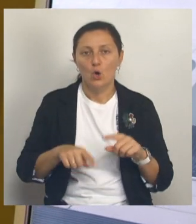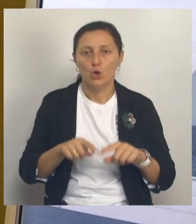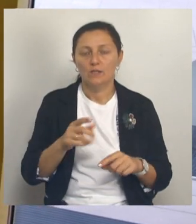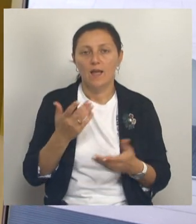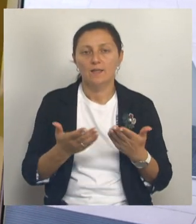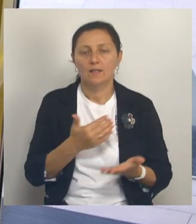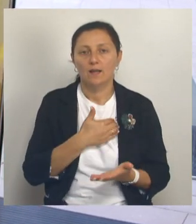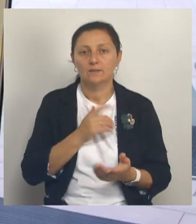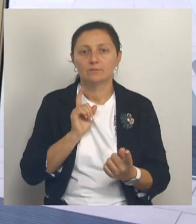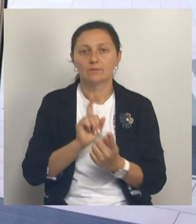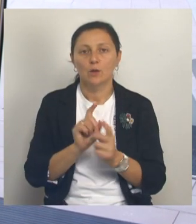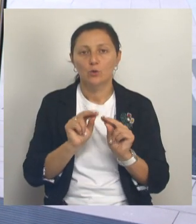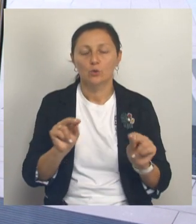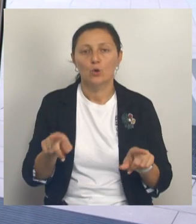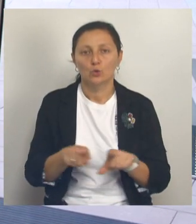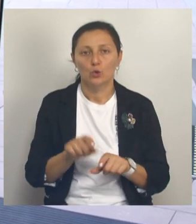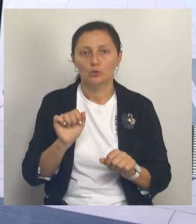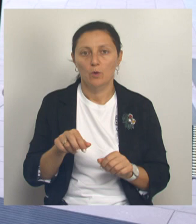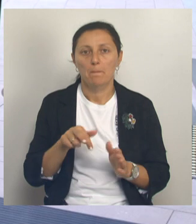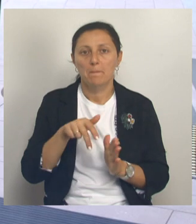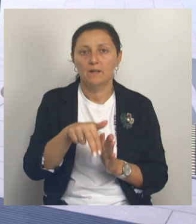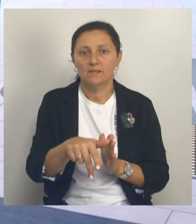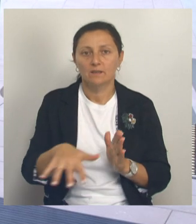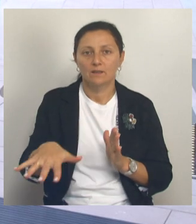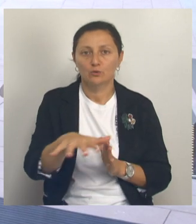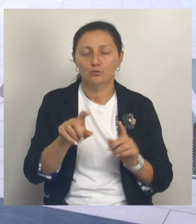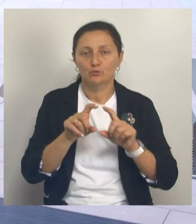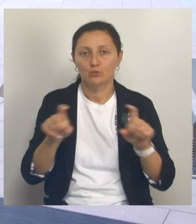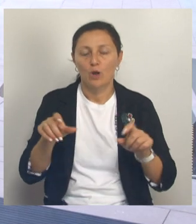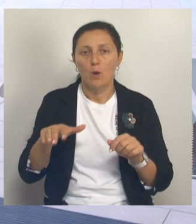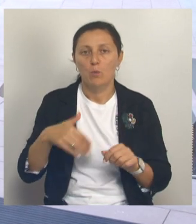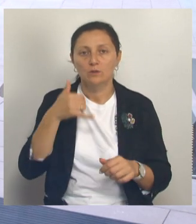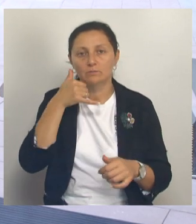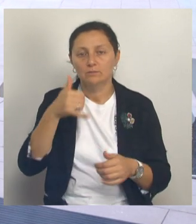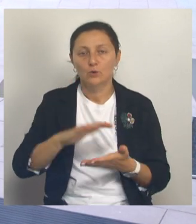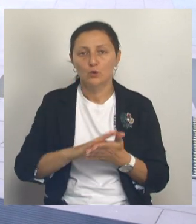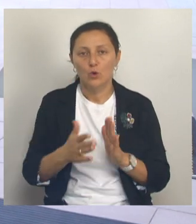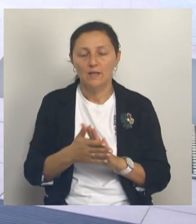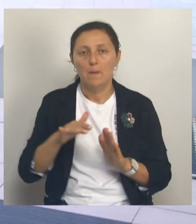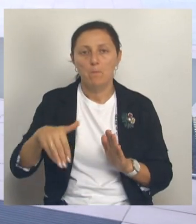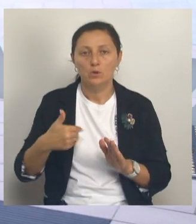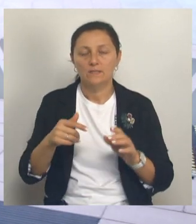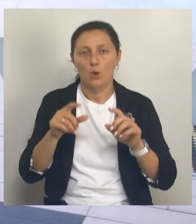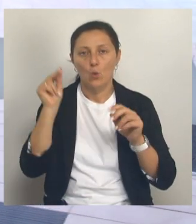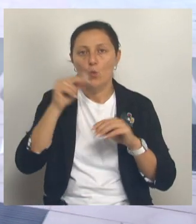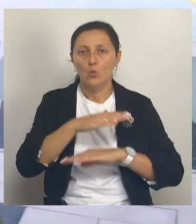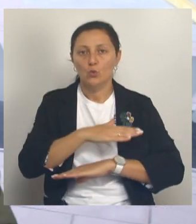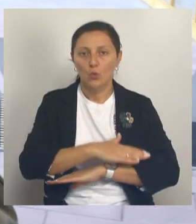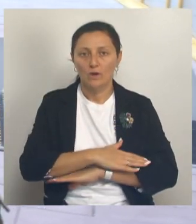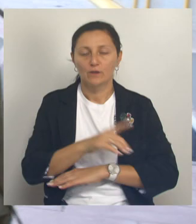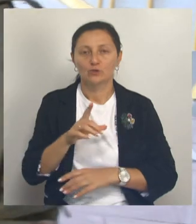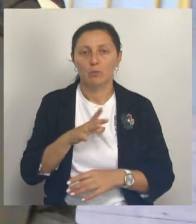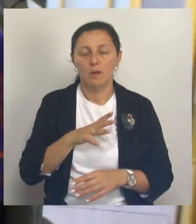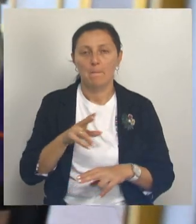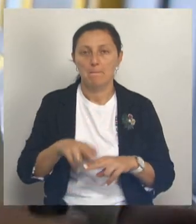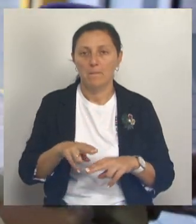встретиться с преподавателями, тоже могут пройти на территорию школы. Однако после согласования с администрацией – окончание всех уроков и при наличии документа